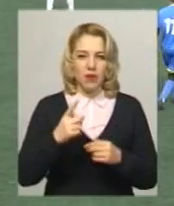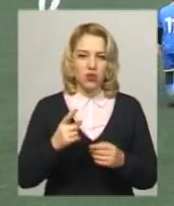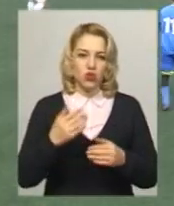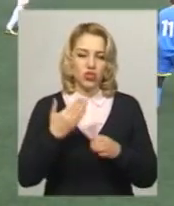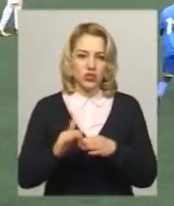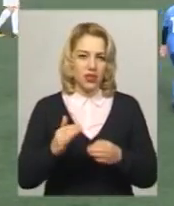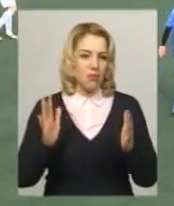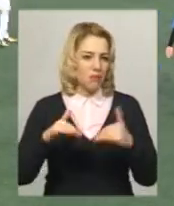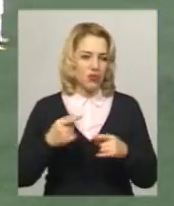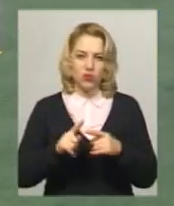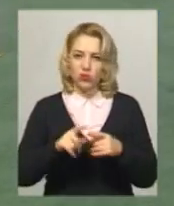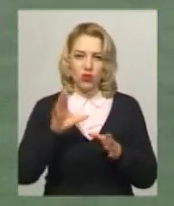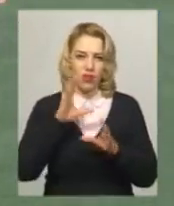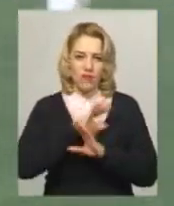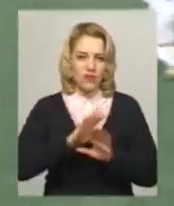не сталося.